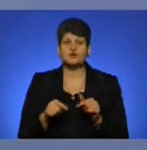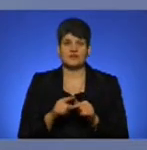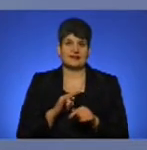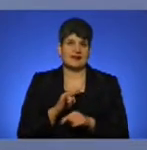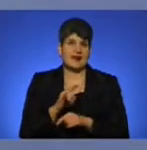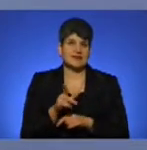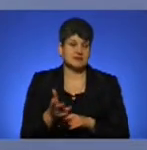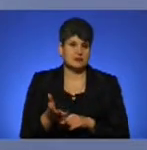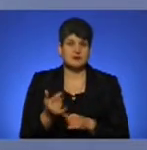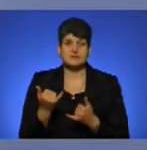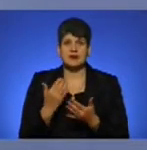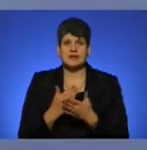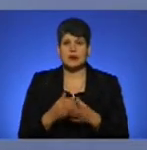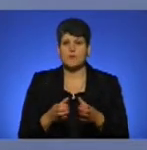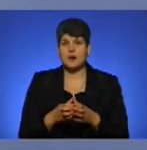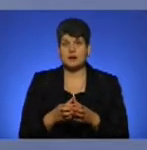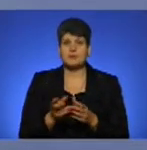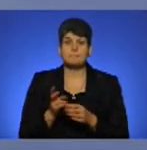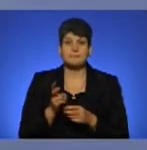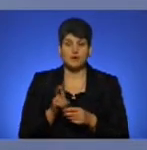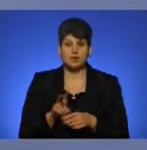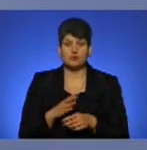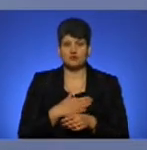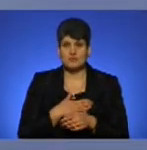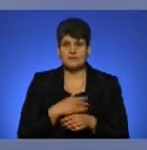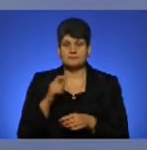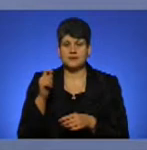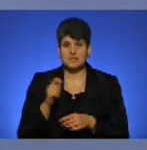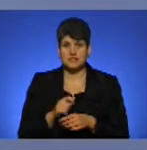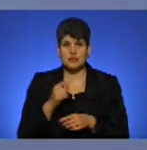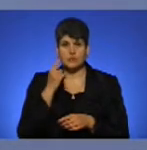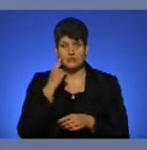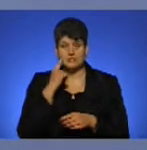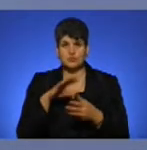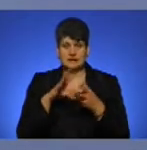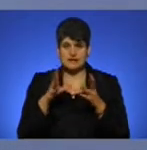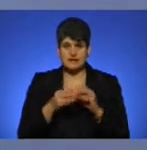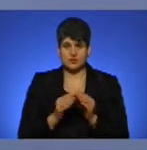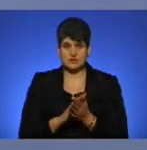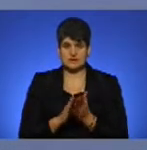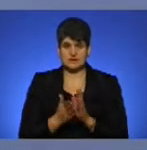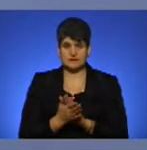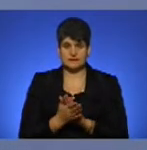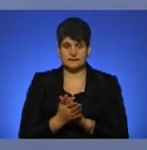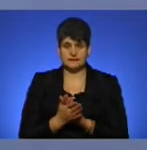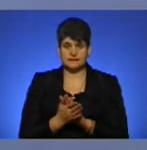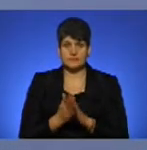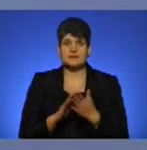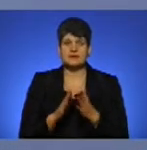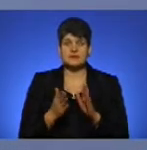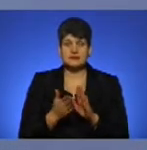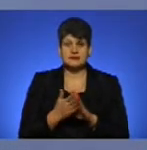Зараз є вікомпанії, які приходять до нас, приїжджають і оцінюють загальну ситуацію, стан будівлі